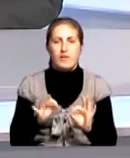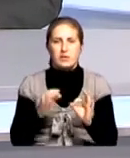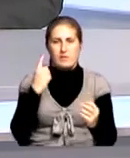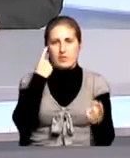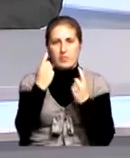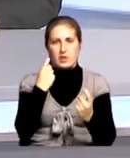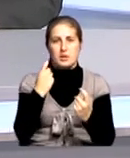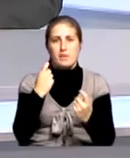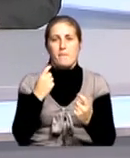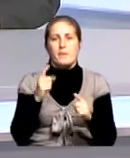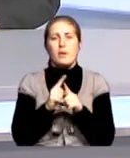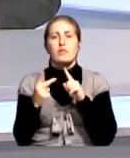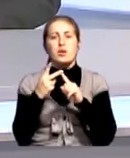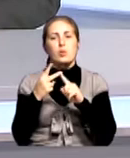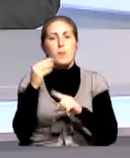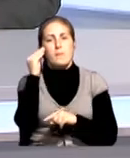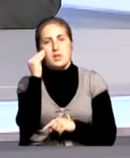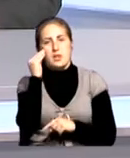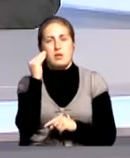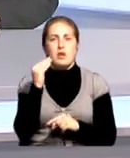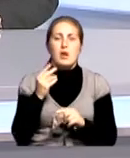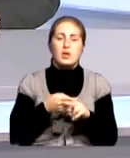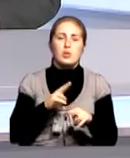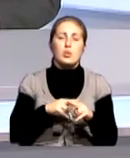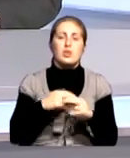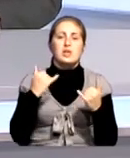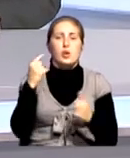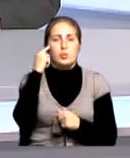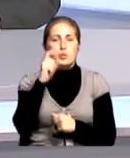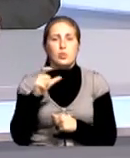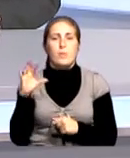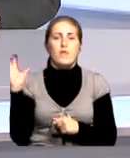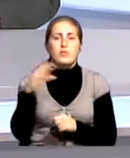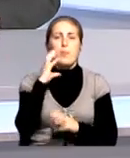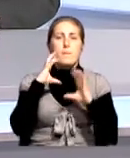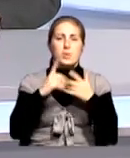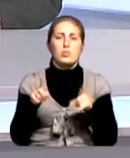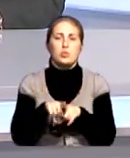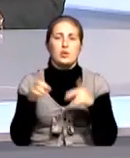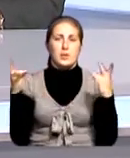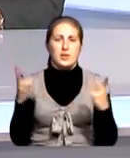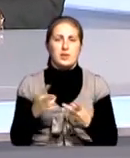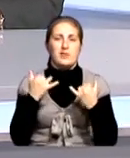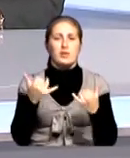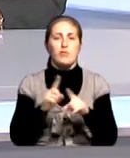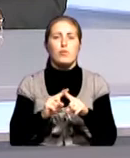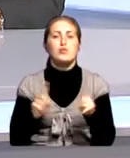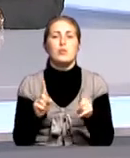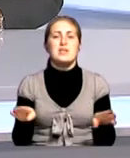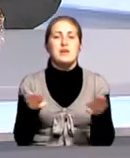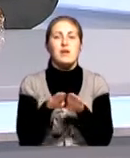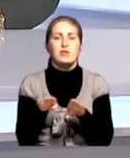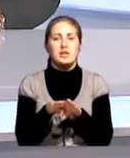называемого второго мнения, второй точки зрения, которая для думающих людей по всему миру тоже необходима. Для того, чтобы сравнить то, что,